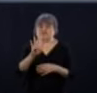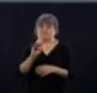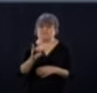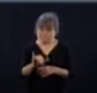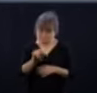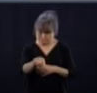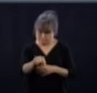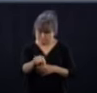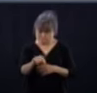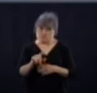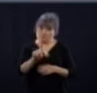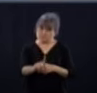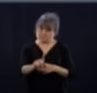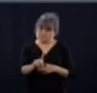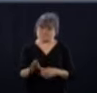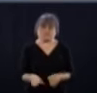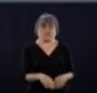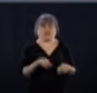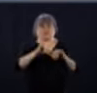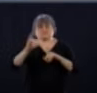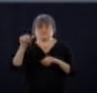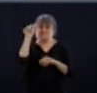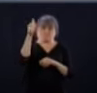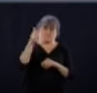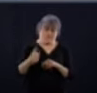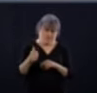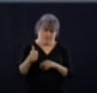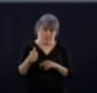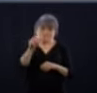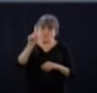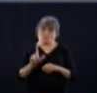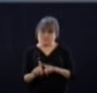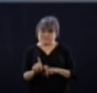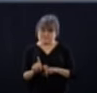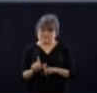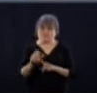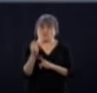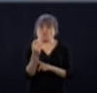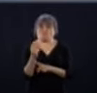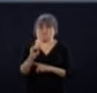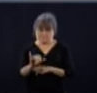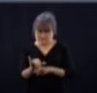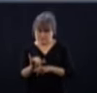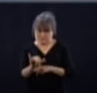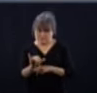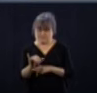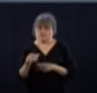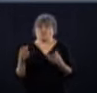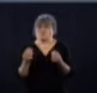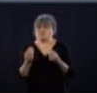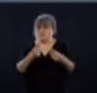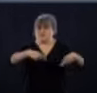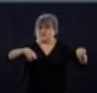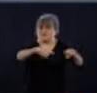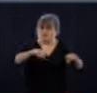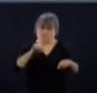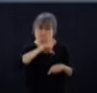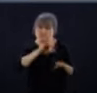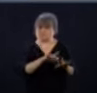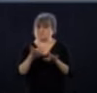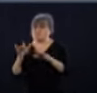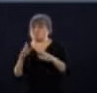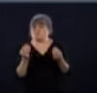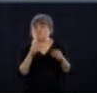si tout se passe bien toujours, lundi le 11 mai, nous retirons les contrôles des allées et venues dans l'Outaouais, à l